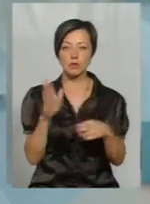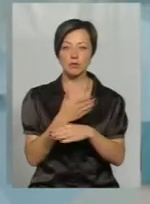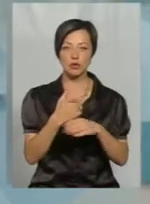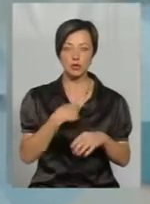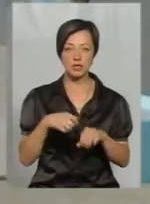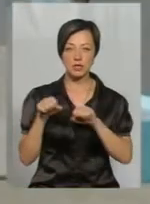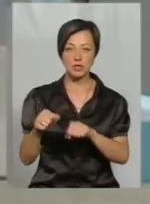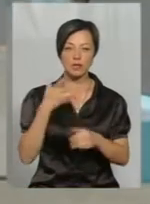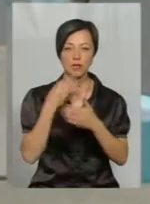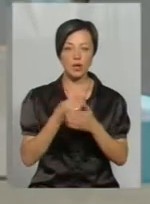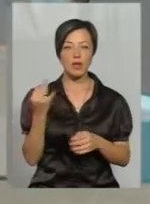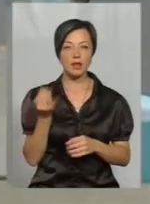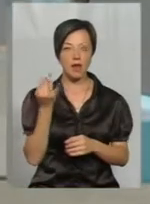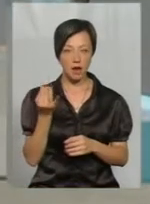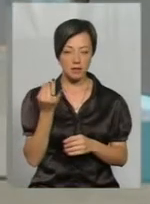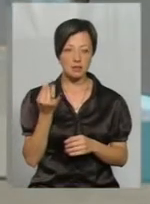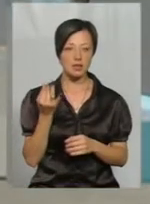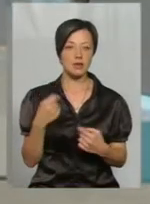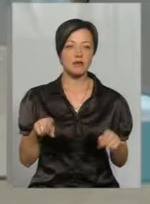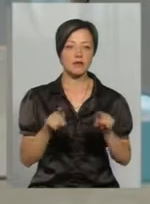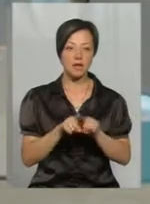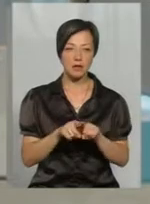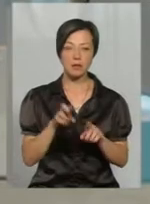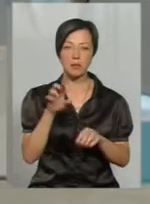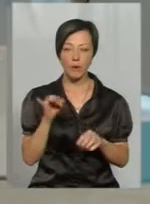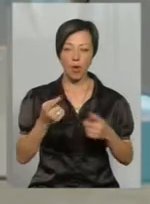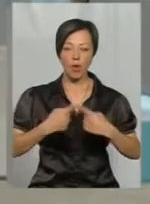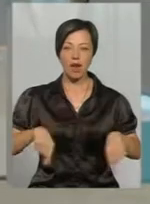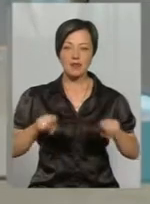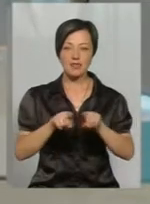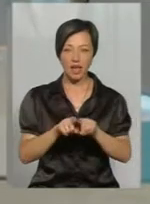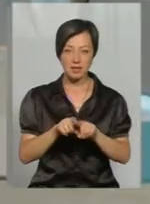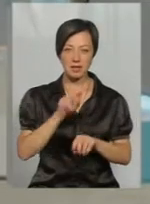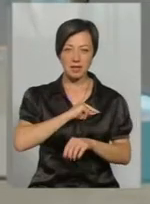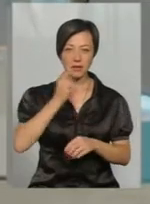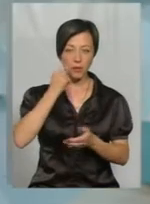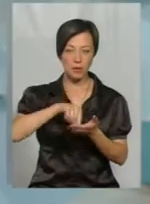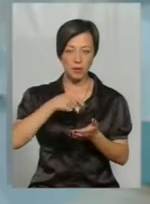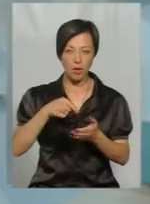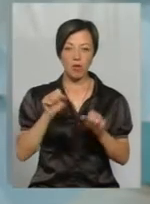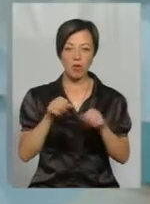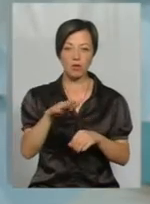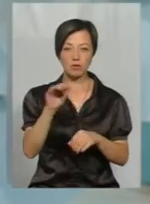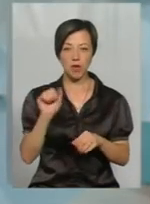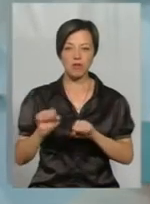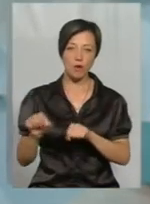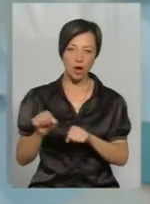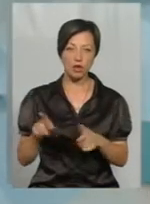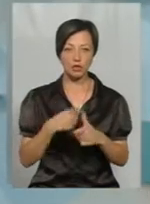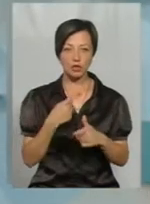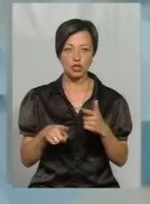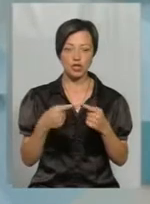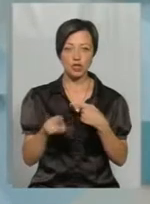і захищають свої інтереси. Все-таки, якби організація була і могла б організація наняти чи адвоката, чи